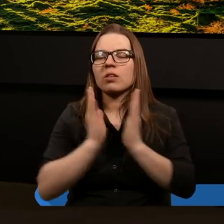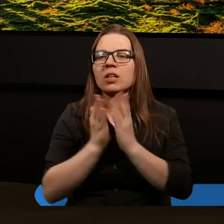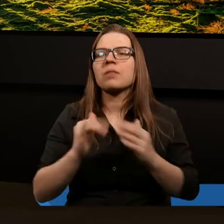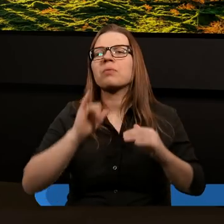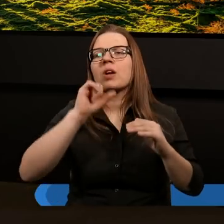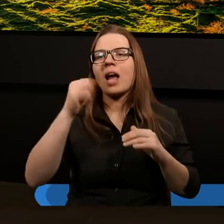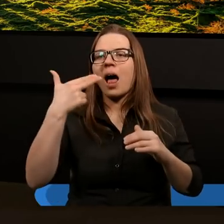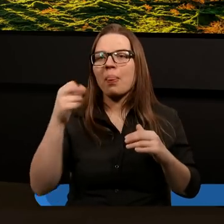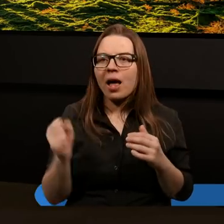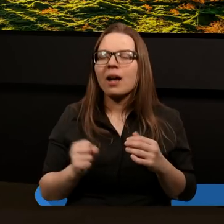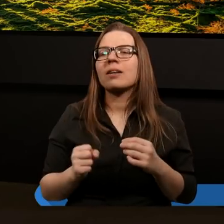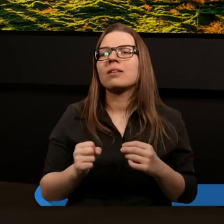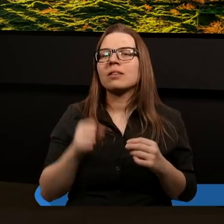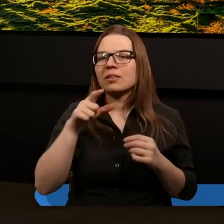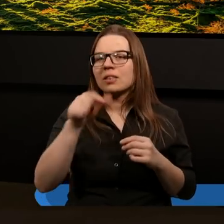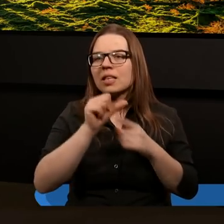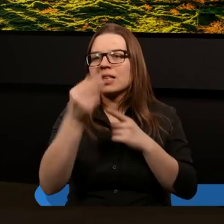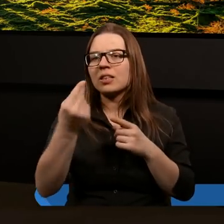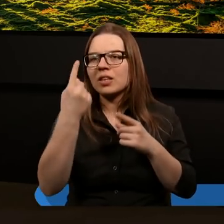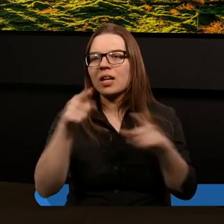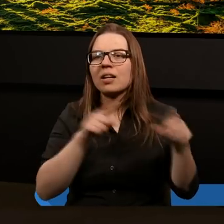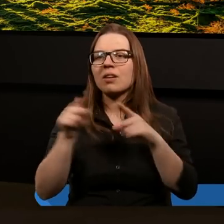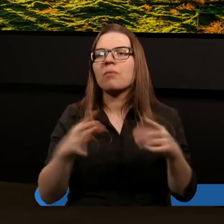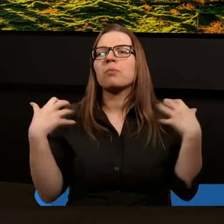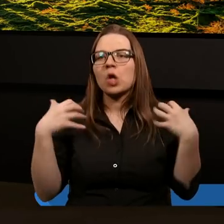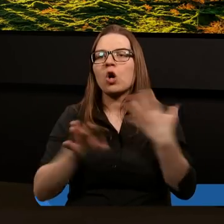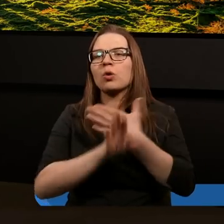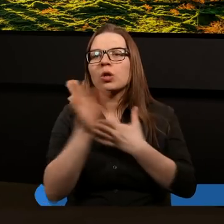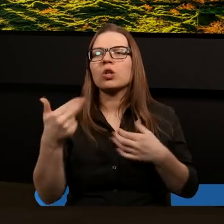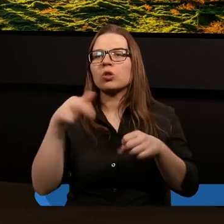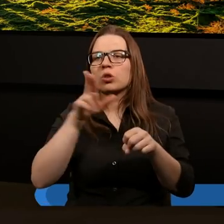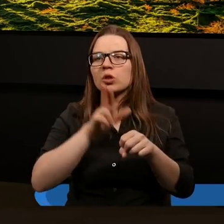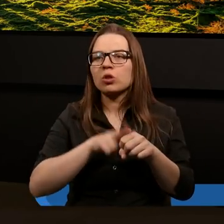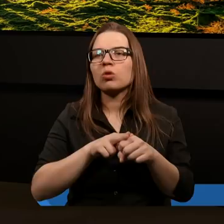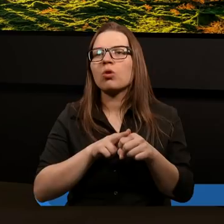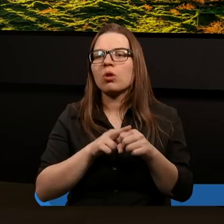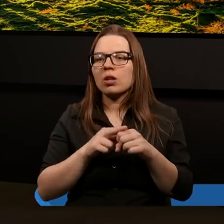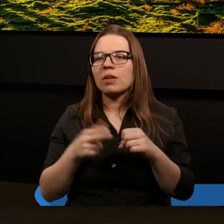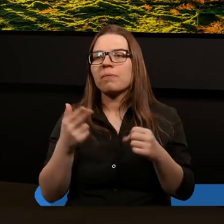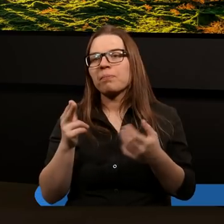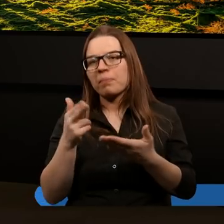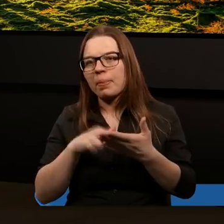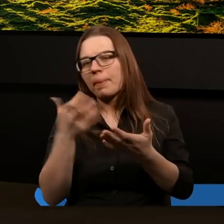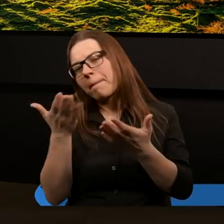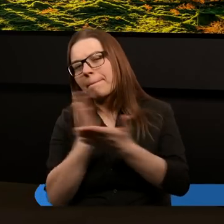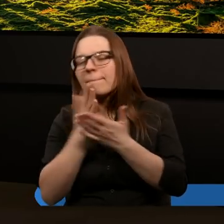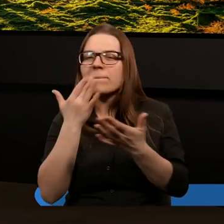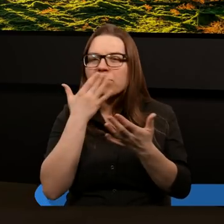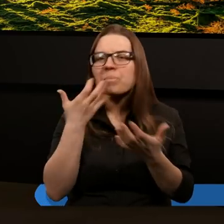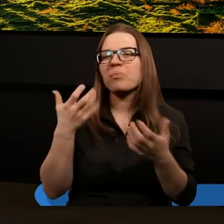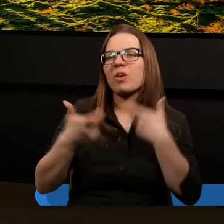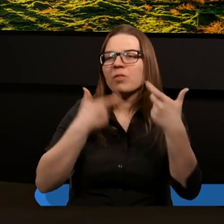Księgi Objawienia. Tam jest jeszcze jeden znak w przyrodzie przedstawiony, który niektórzy komentatorzy